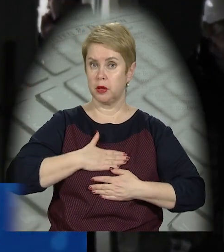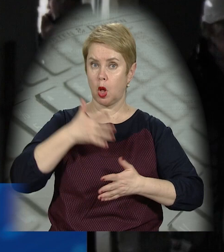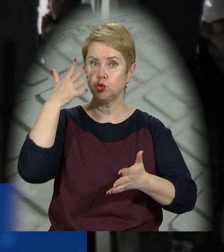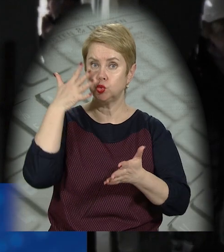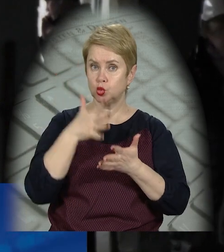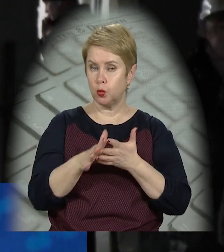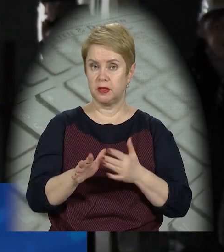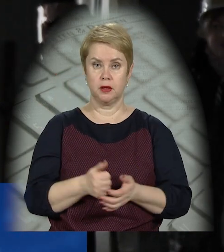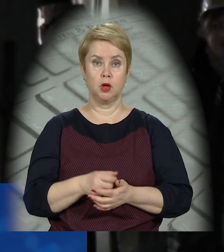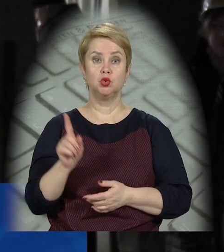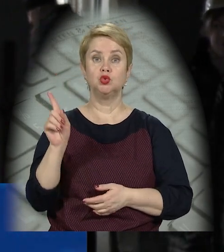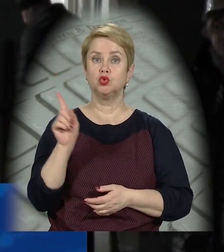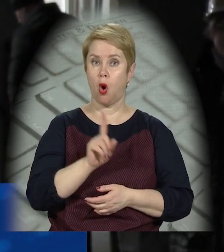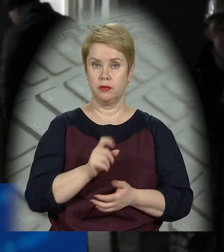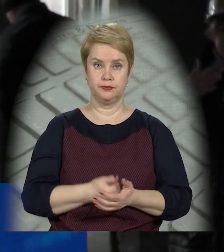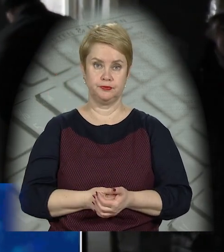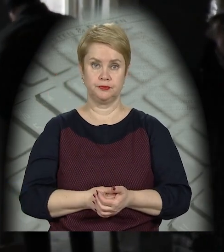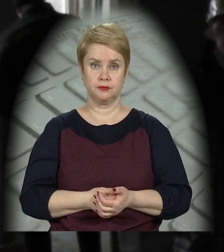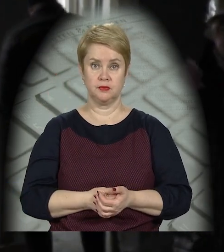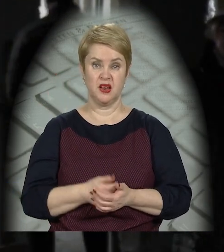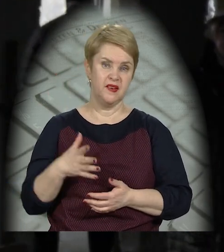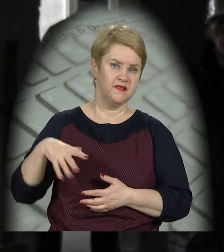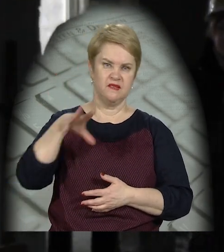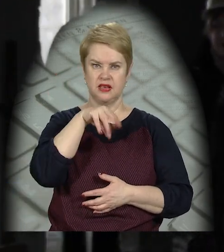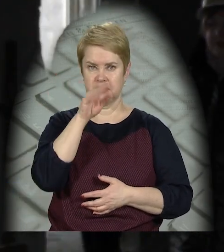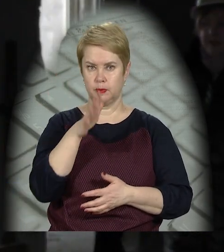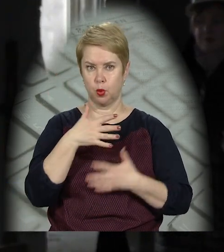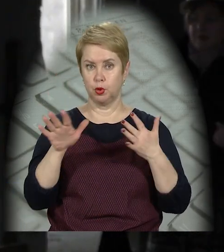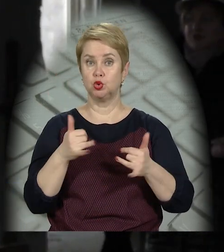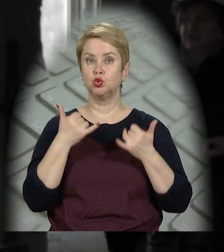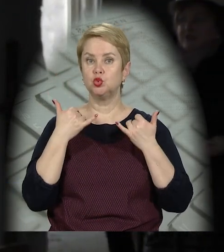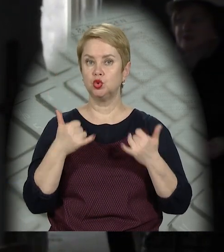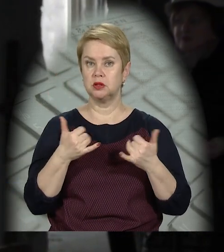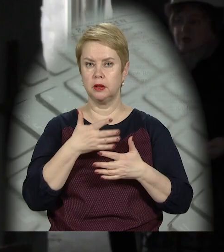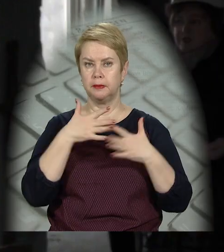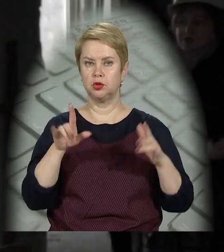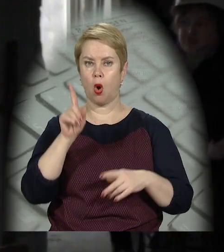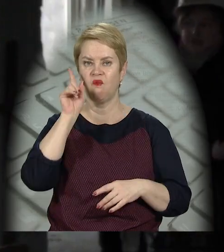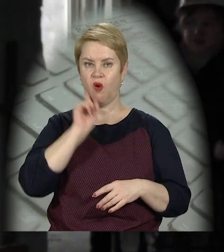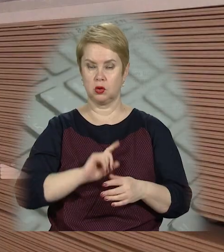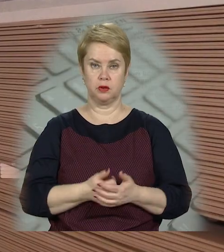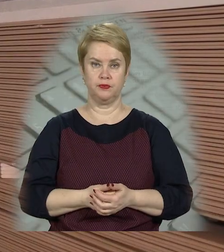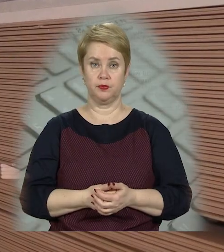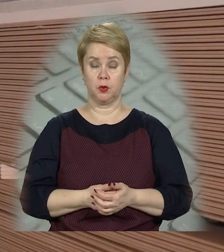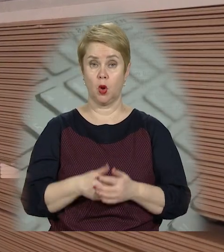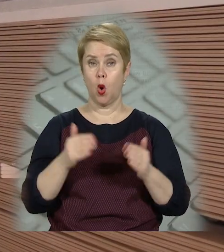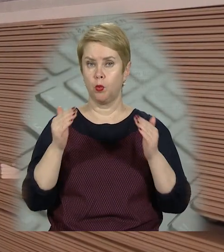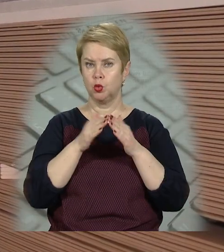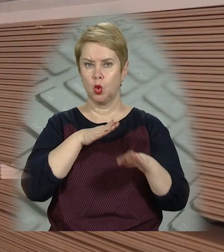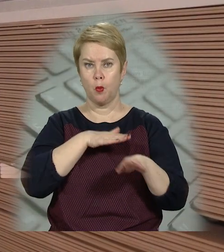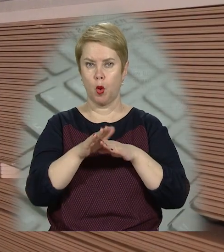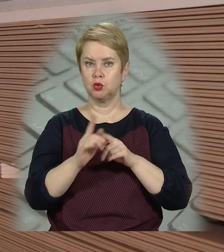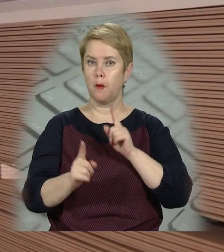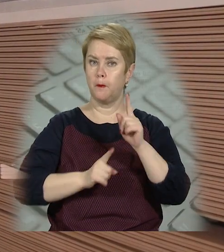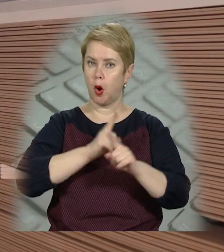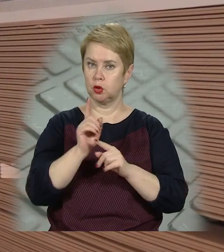розуміти, що все буде більш сучасним, більш комфортним. Будівлю повністю